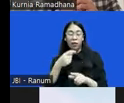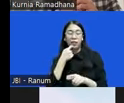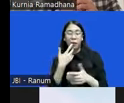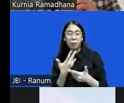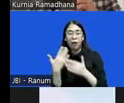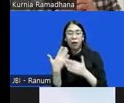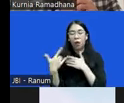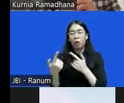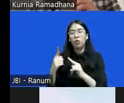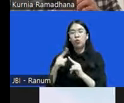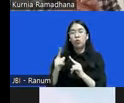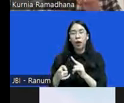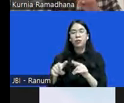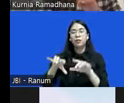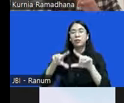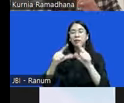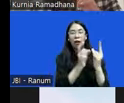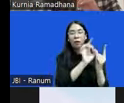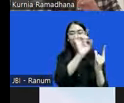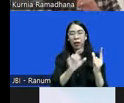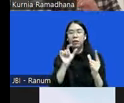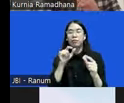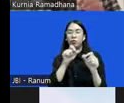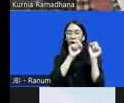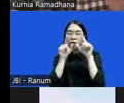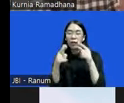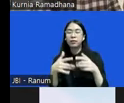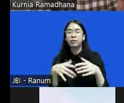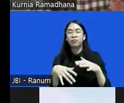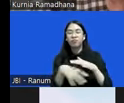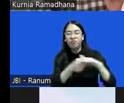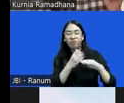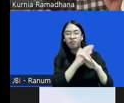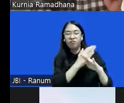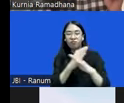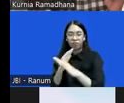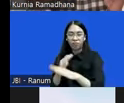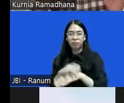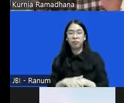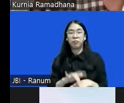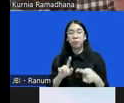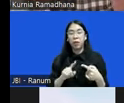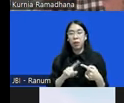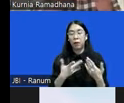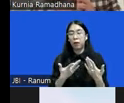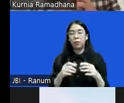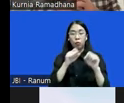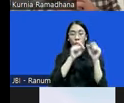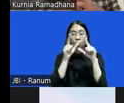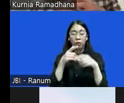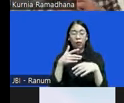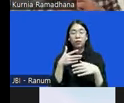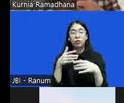lain dalam konteks pemberantasan korupsi. Yang pertama dalam konteks formil, saya rasa ini sudah